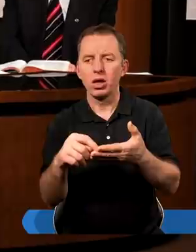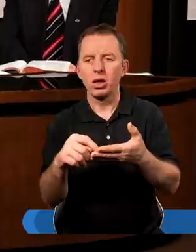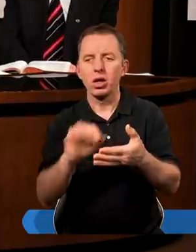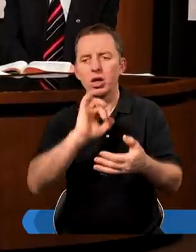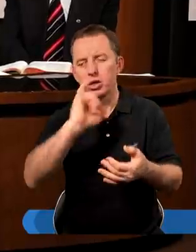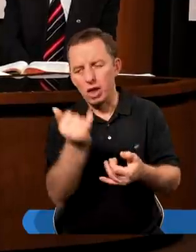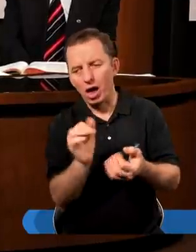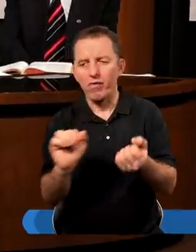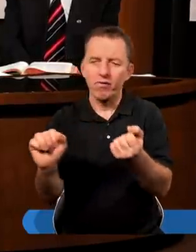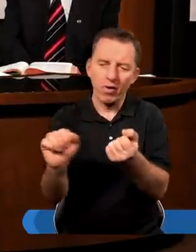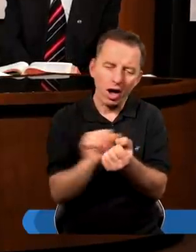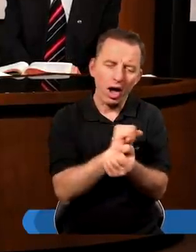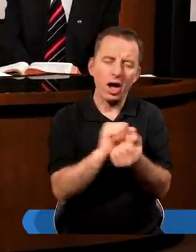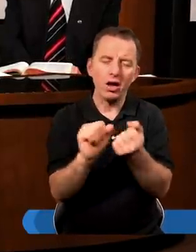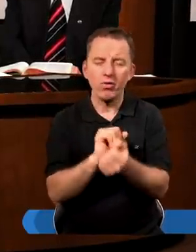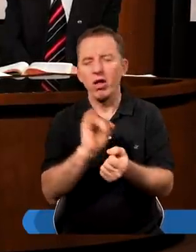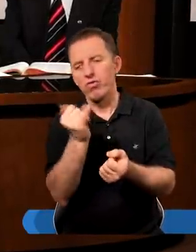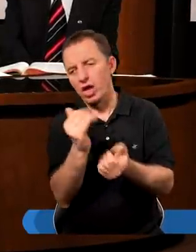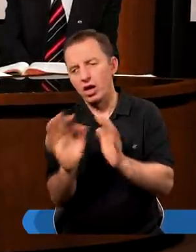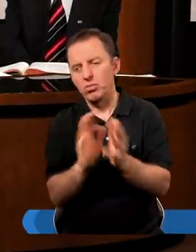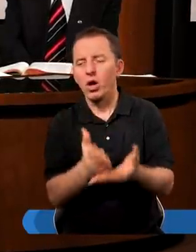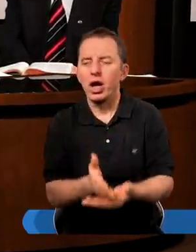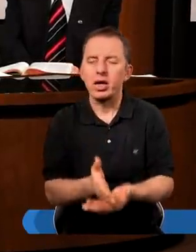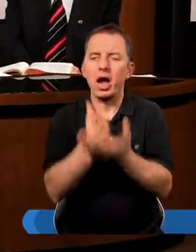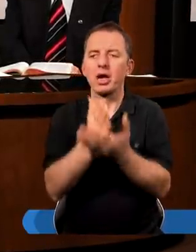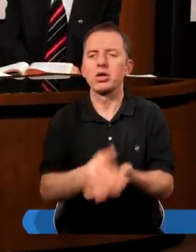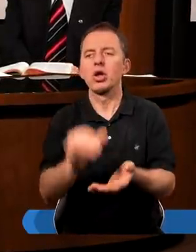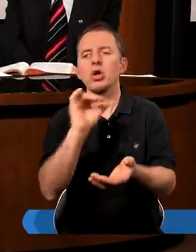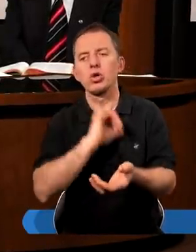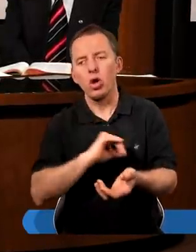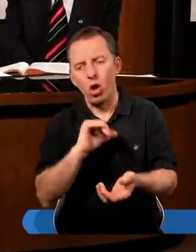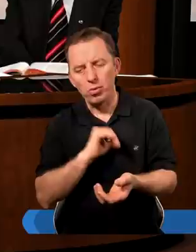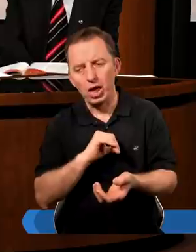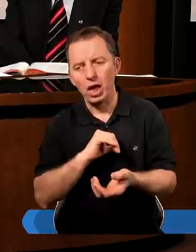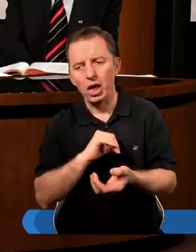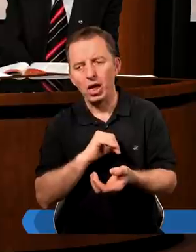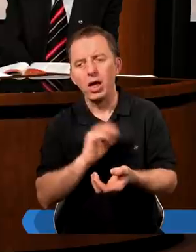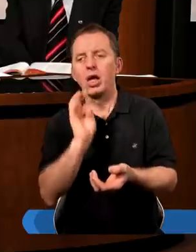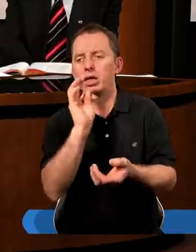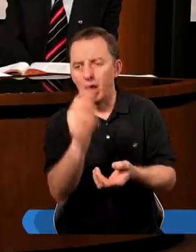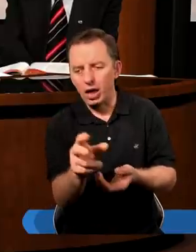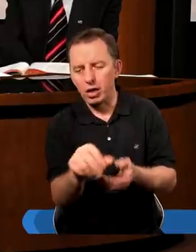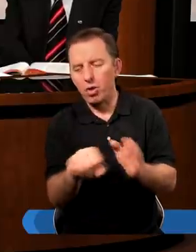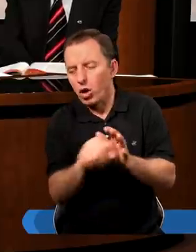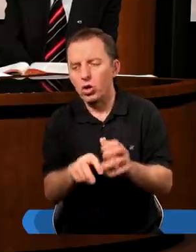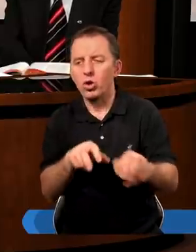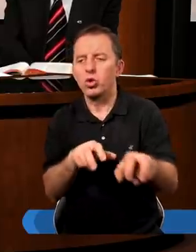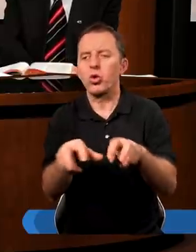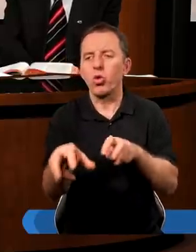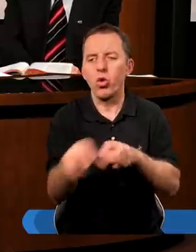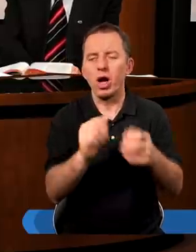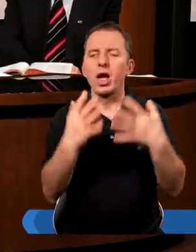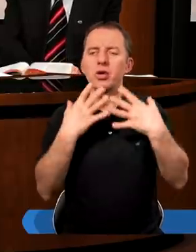walczyć, w jaki sposób poradzić sobie z takimi odruchami